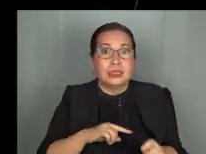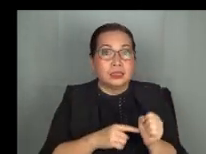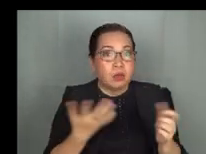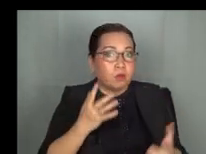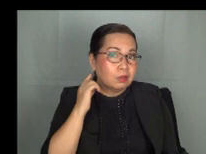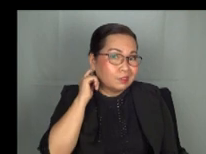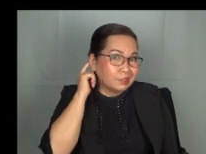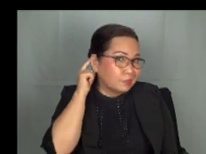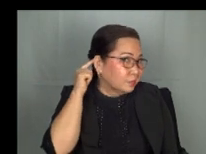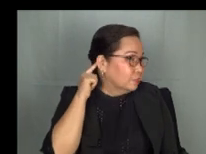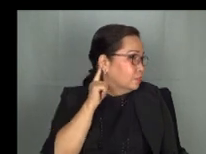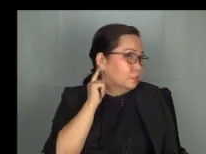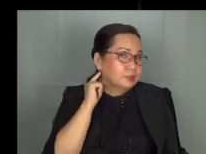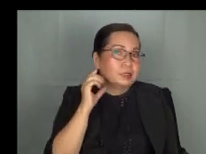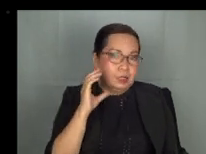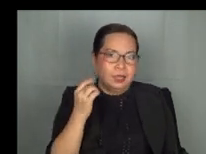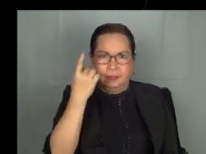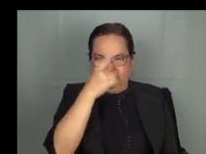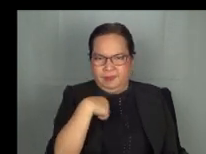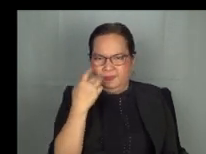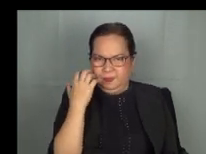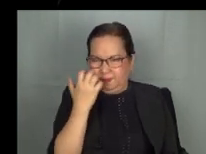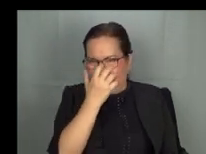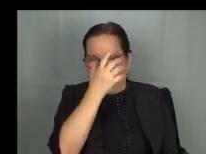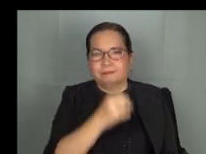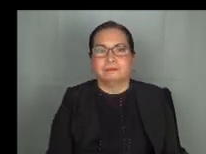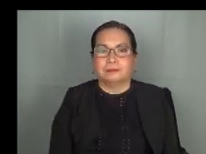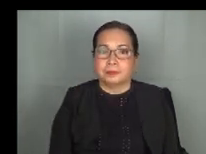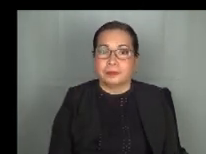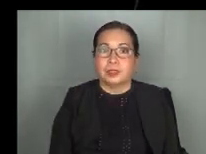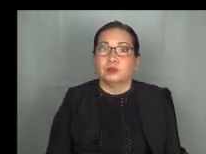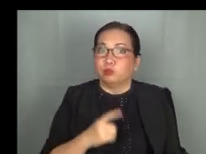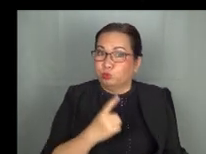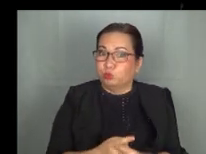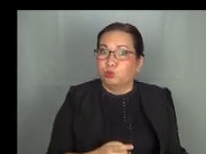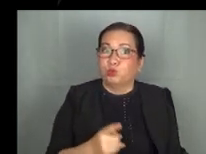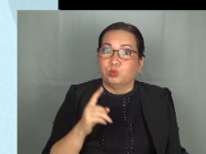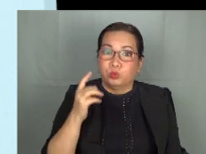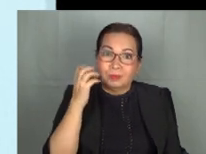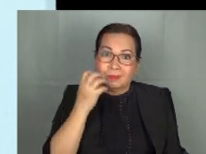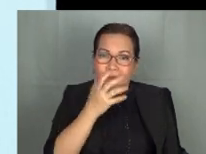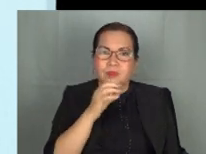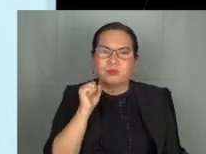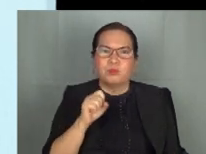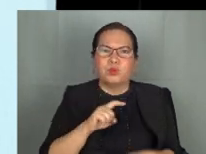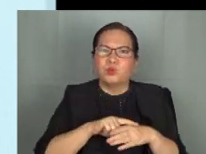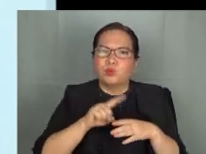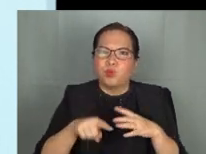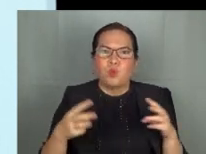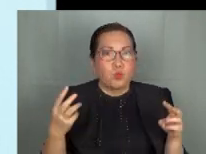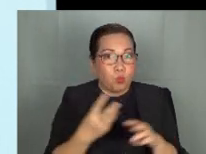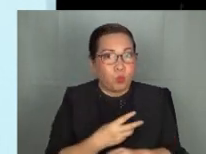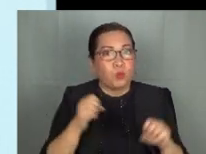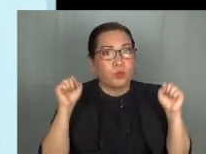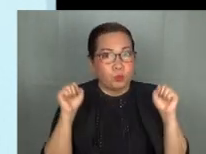na nagsisimula sa likod ng tenga at mukha. Ang tigdas ay maaaring magresulta sa